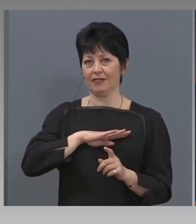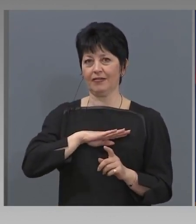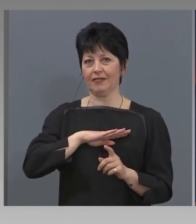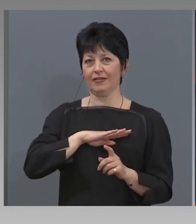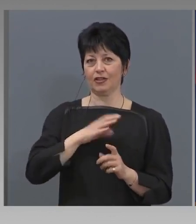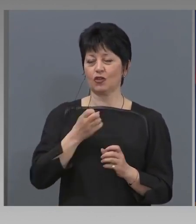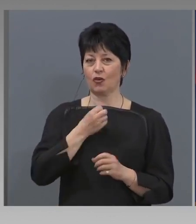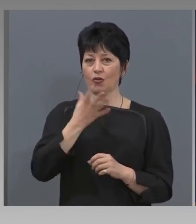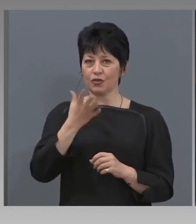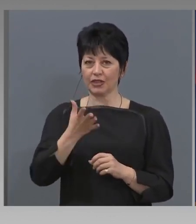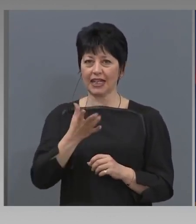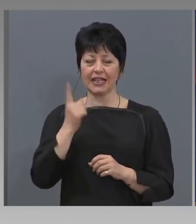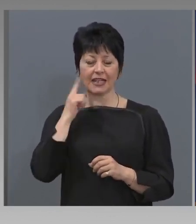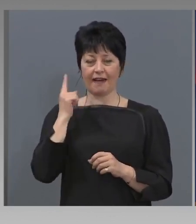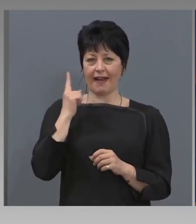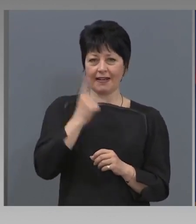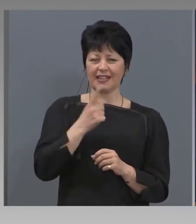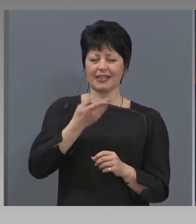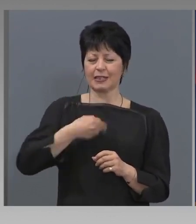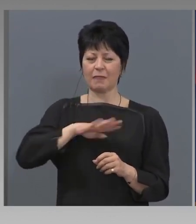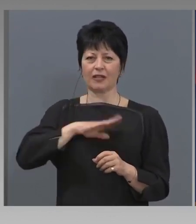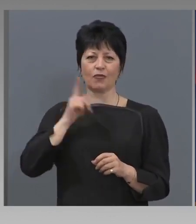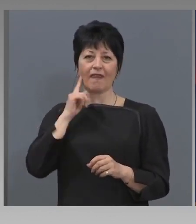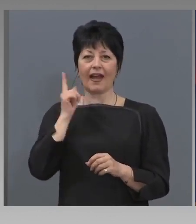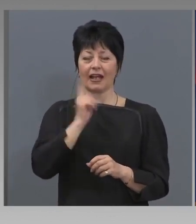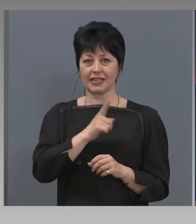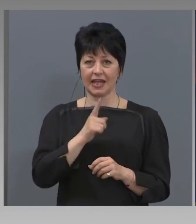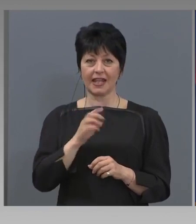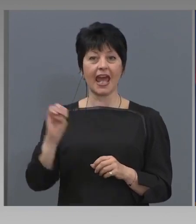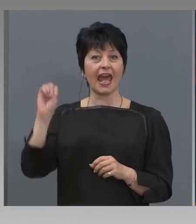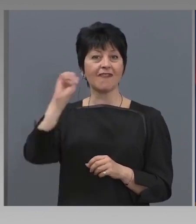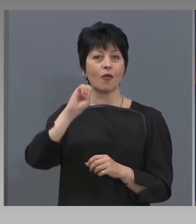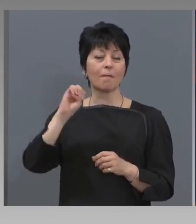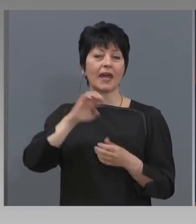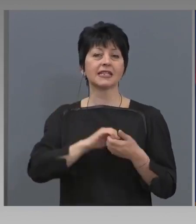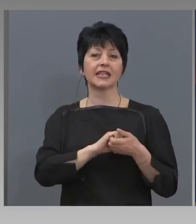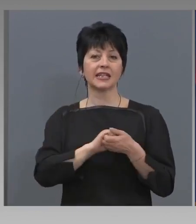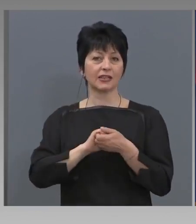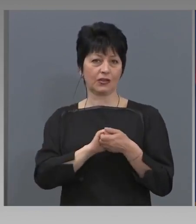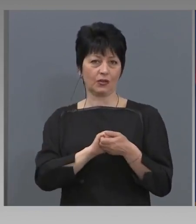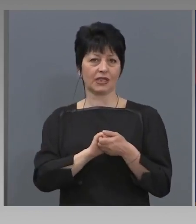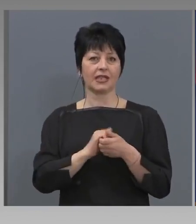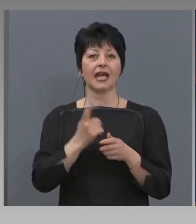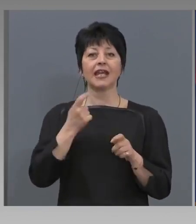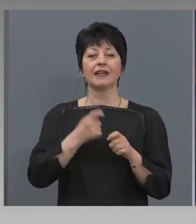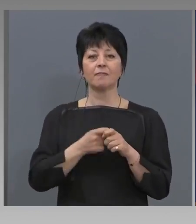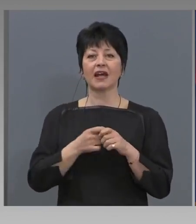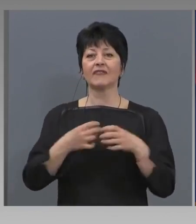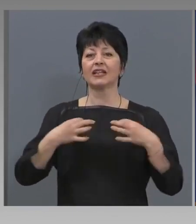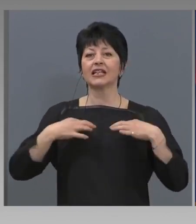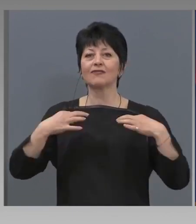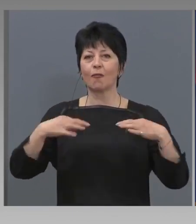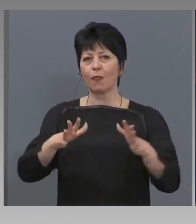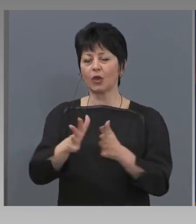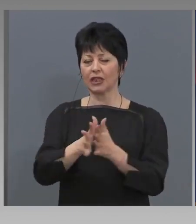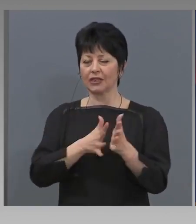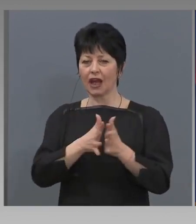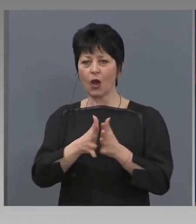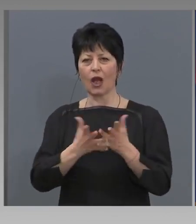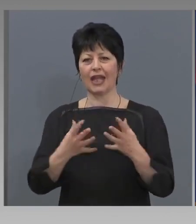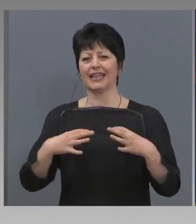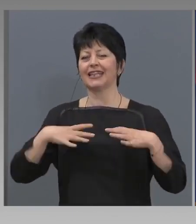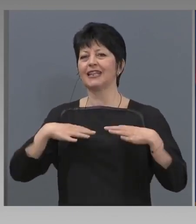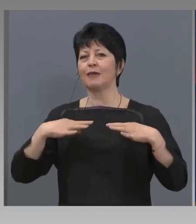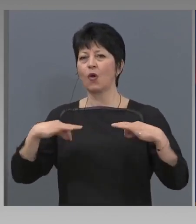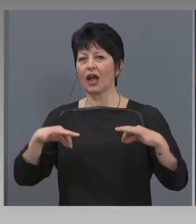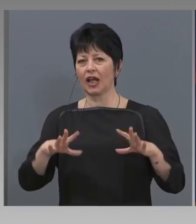има. Защото Европейския съюз е създаден на базата на свободните хора, на демокрацията, на правата